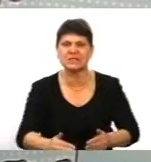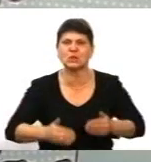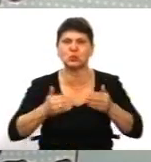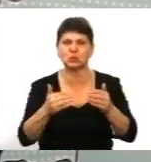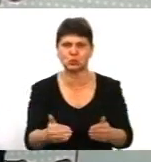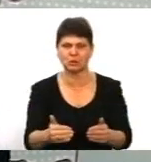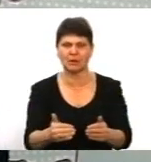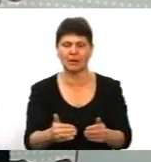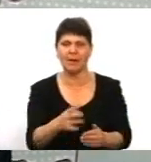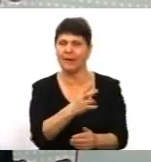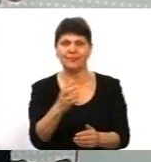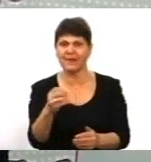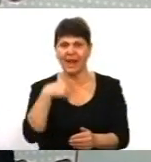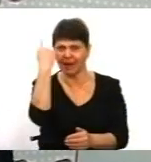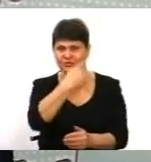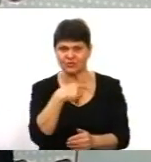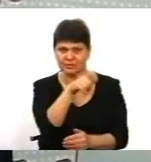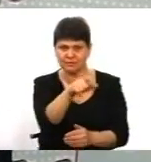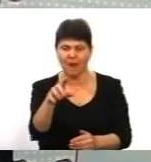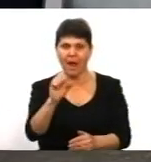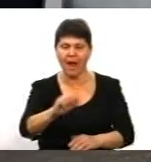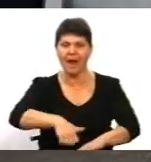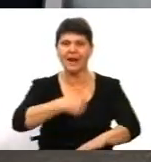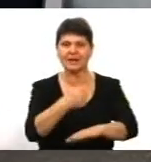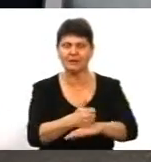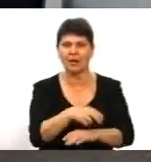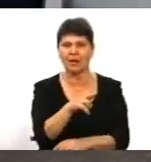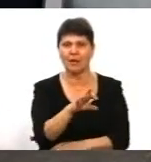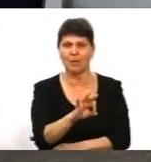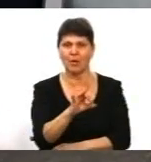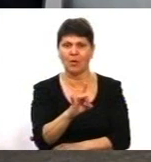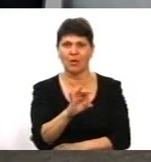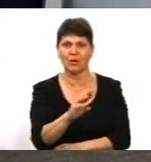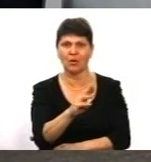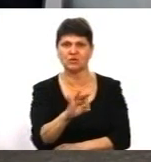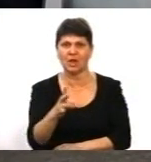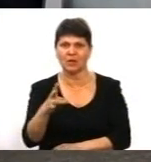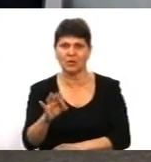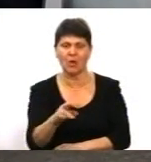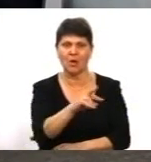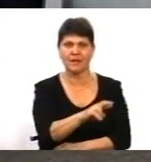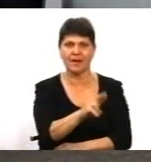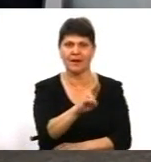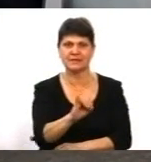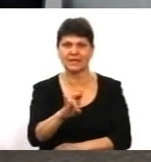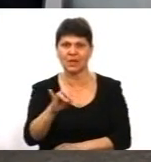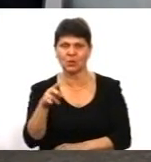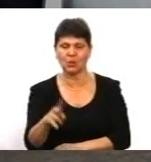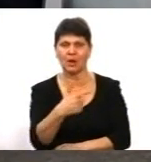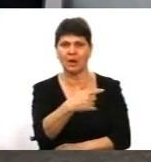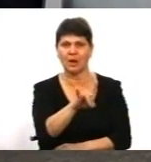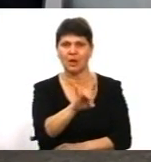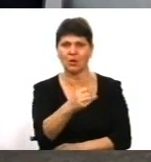їх як особистості, а як лідерів. Оцих трьох людей – Порошенко, Яценюк, Гройсман. О тих умовах, в яких знаходиться країна,